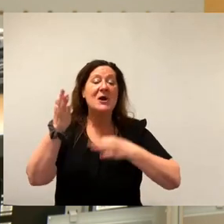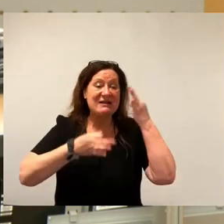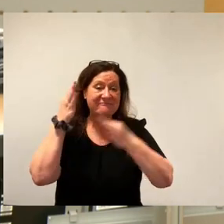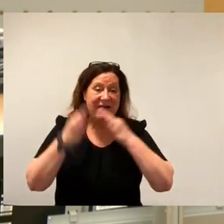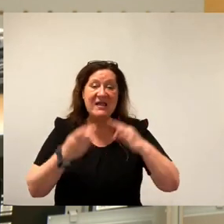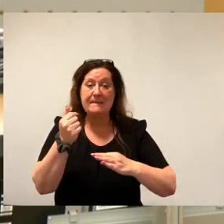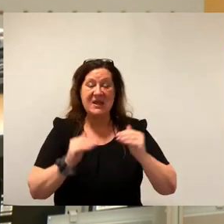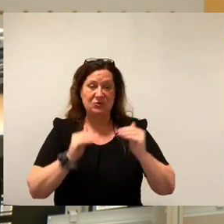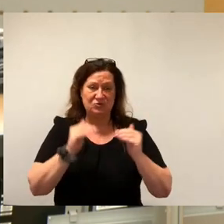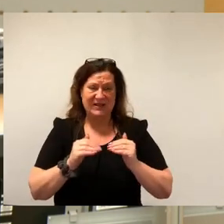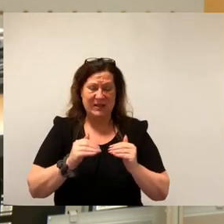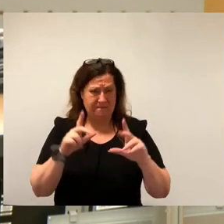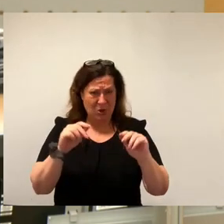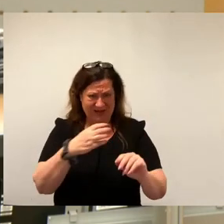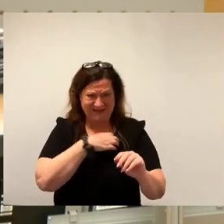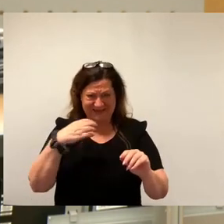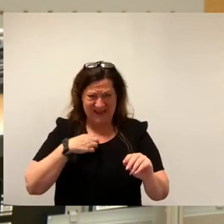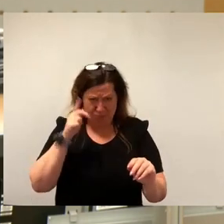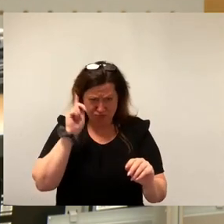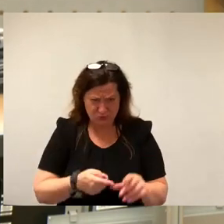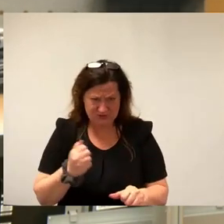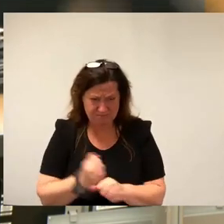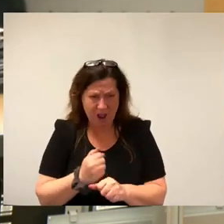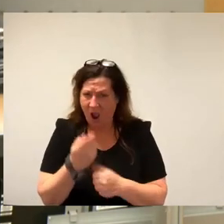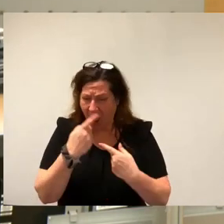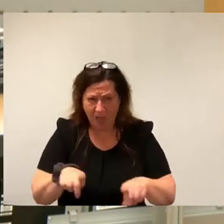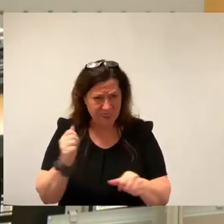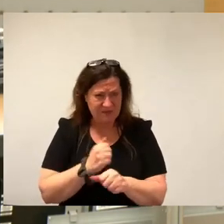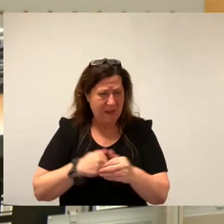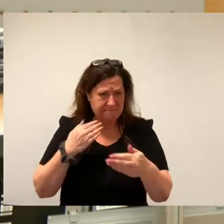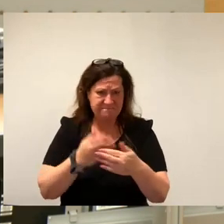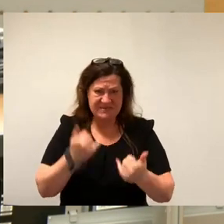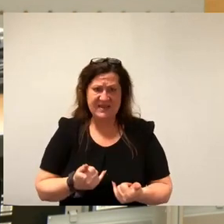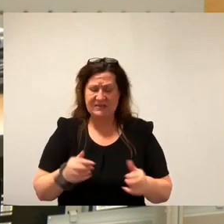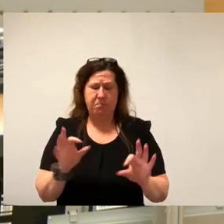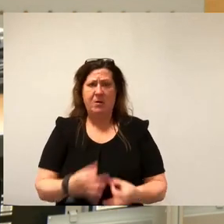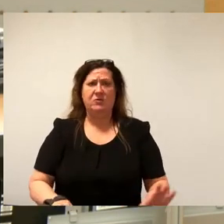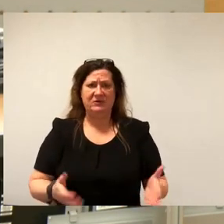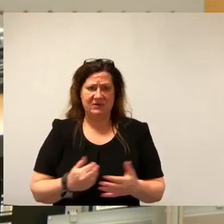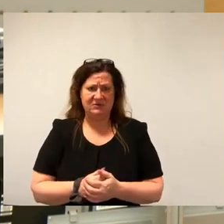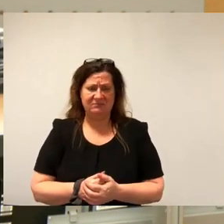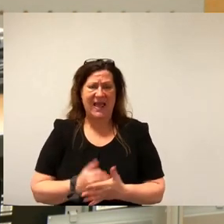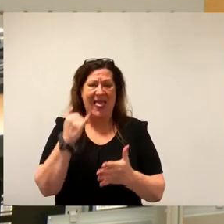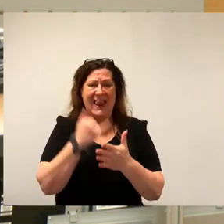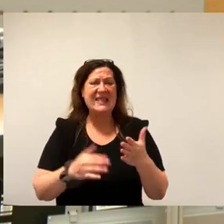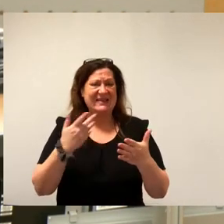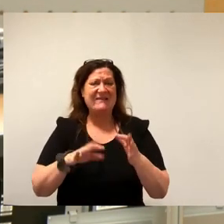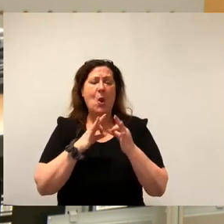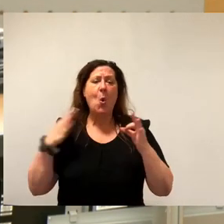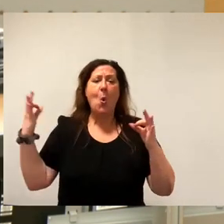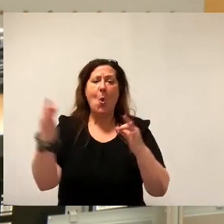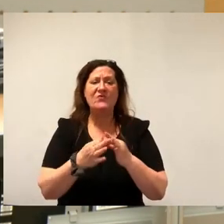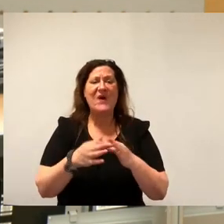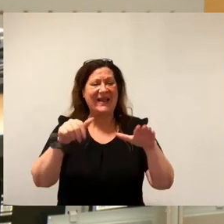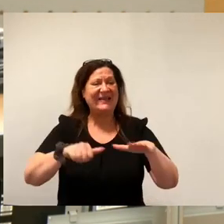also gar nicht den Handlungsdruck, hier irgendetwas anders zu machen als bisher. Zur letzten Umfrage hat man in Dresden rund 16.000 zufällig